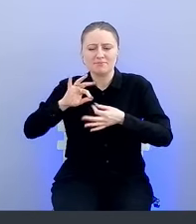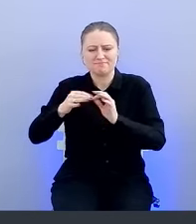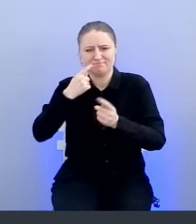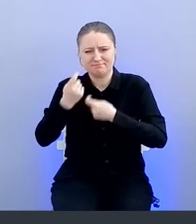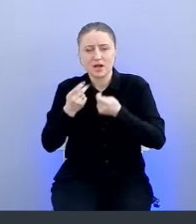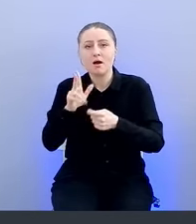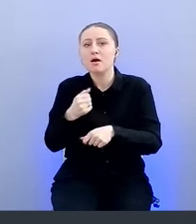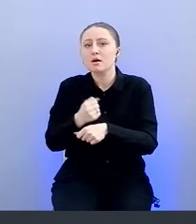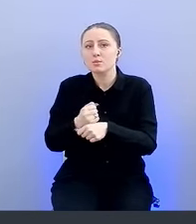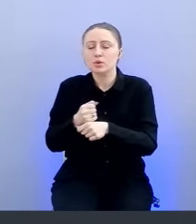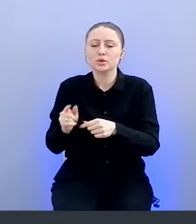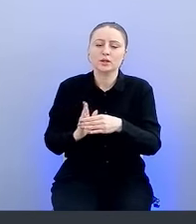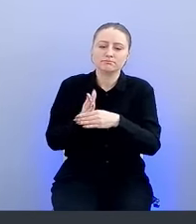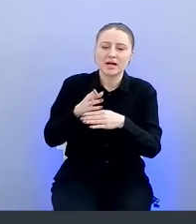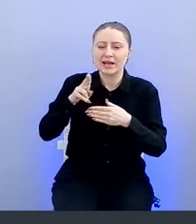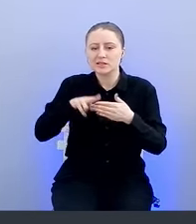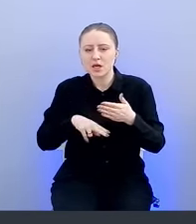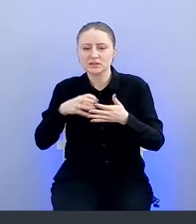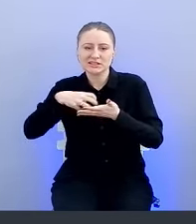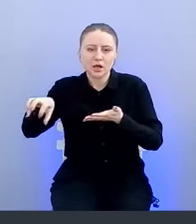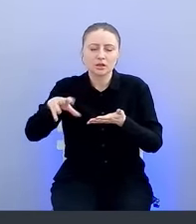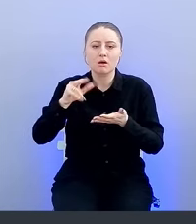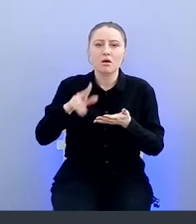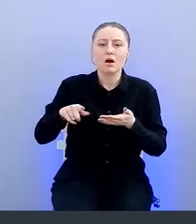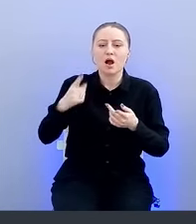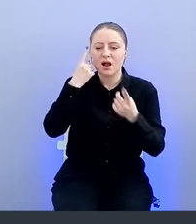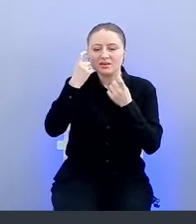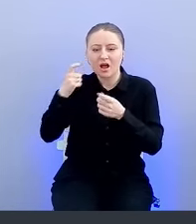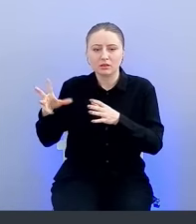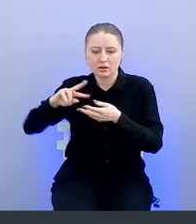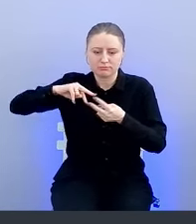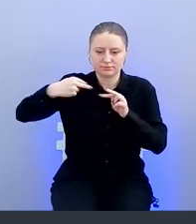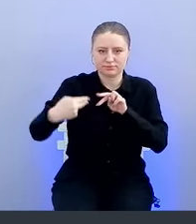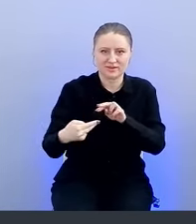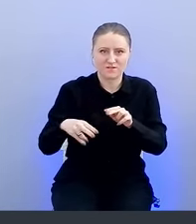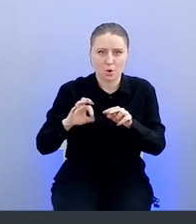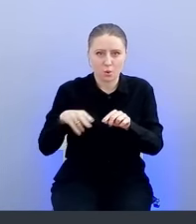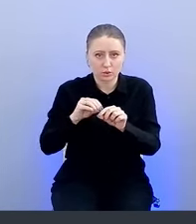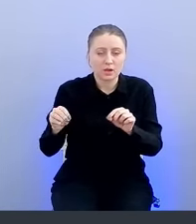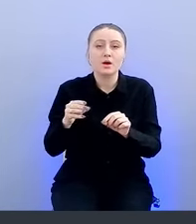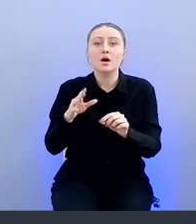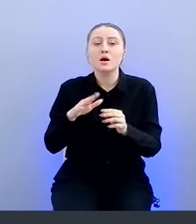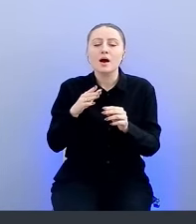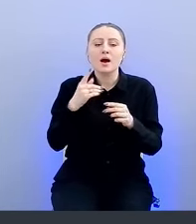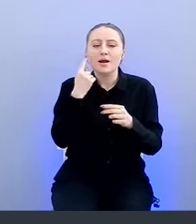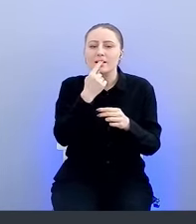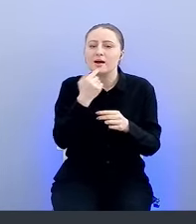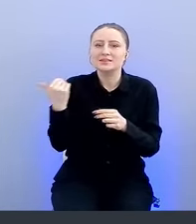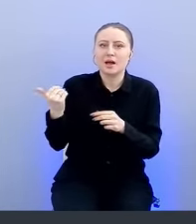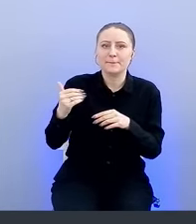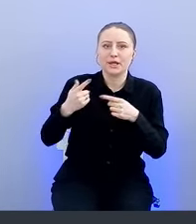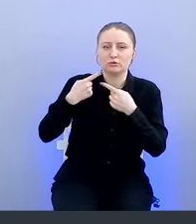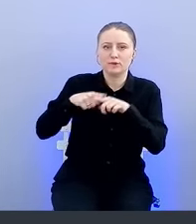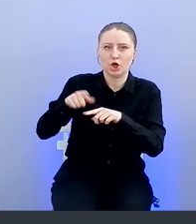а как работает оркестрация сканирований, как дедуплицируются данные. Посмотрим немножко, как это выглядит глазами инженера, то есть